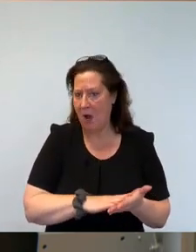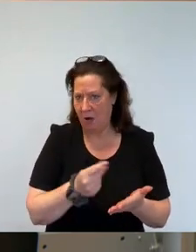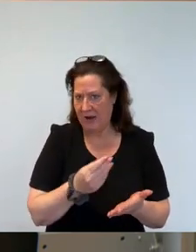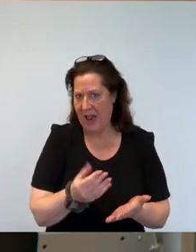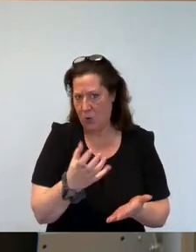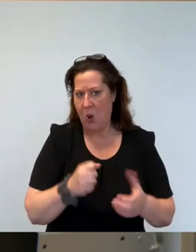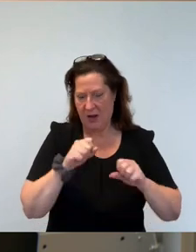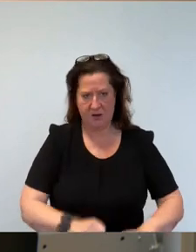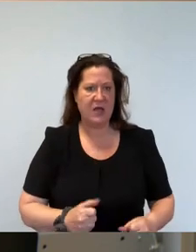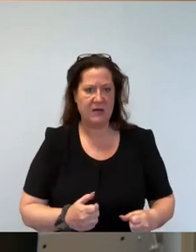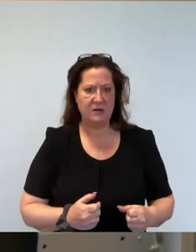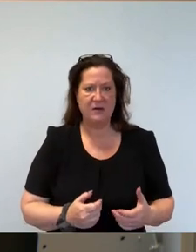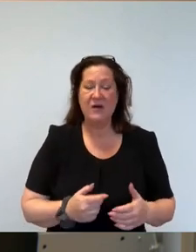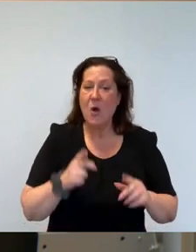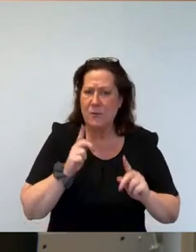verhindern,